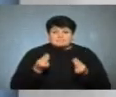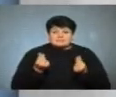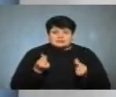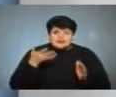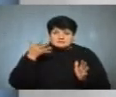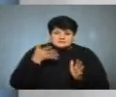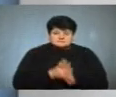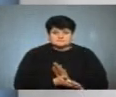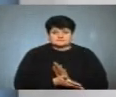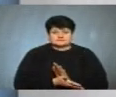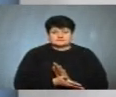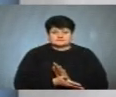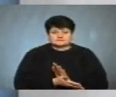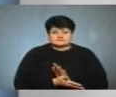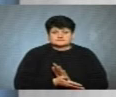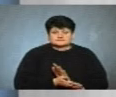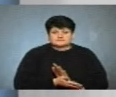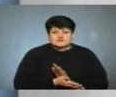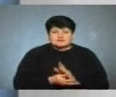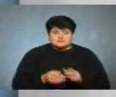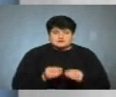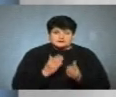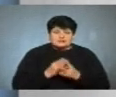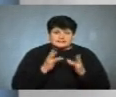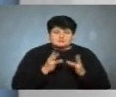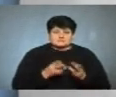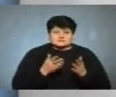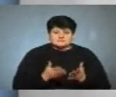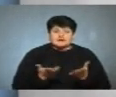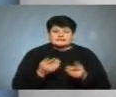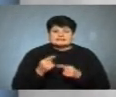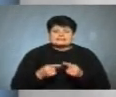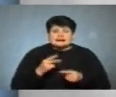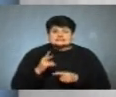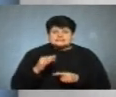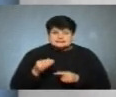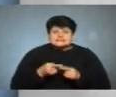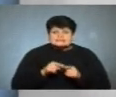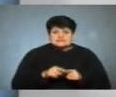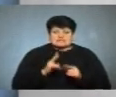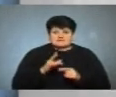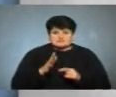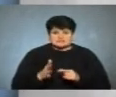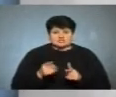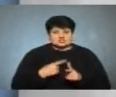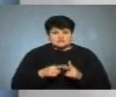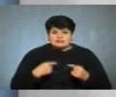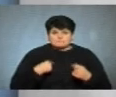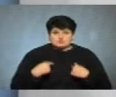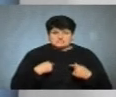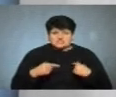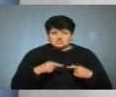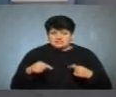ресурсів, затрат, ну і, відповідно, зростає небезпека. А які наслідки, зокрема, для цієї квартири? І чи не постраждали